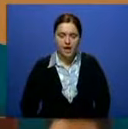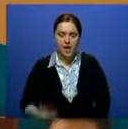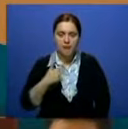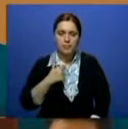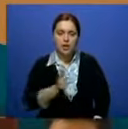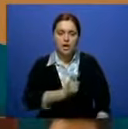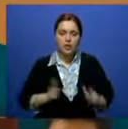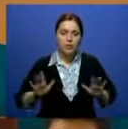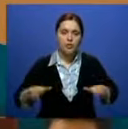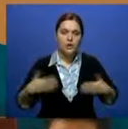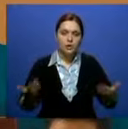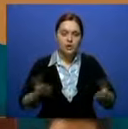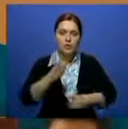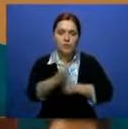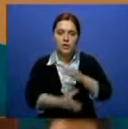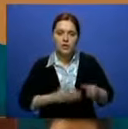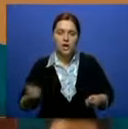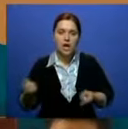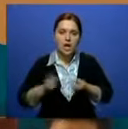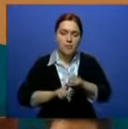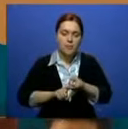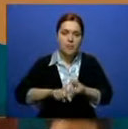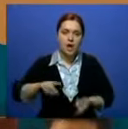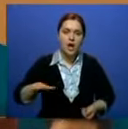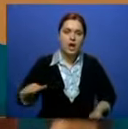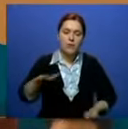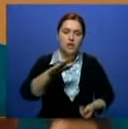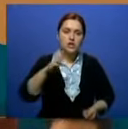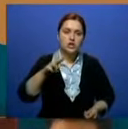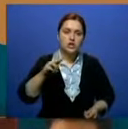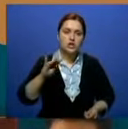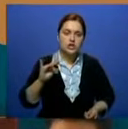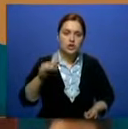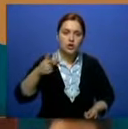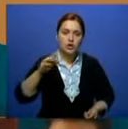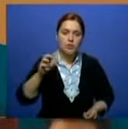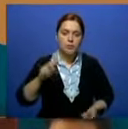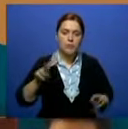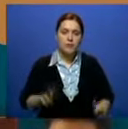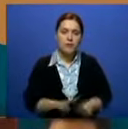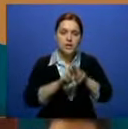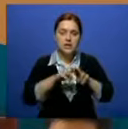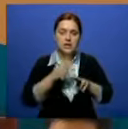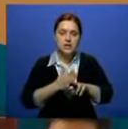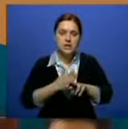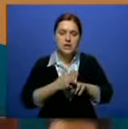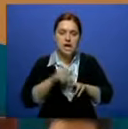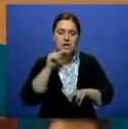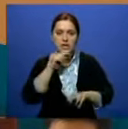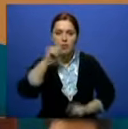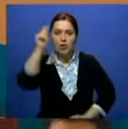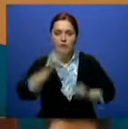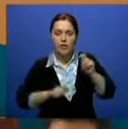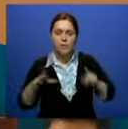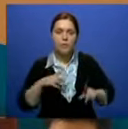использовать международную коммуникативную площадку G-Global при Астанинском экономическом форуме. Он был